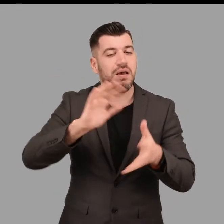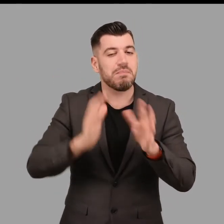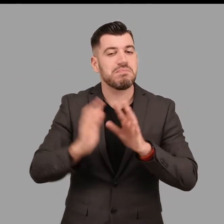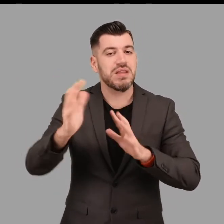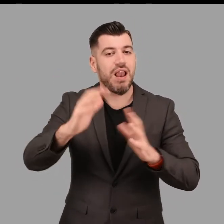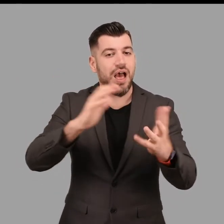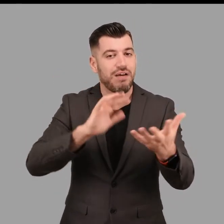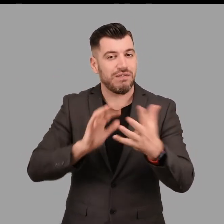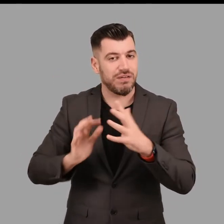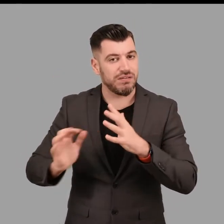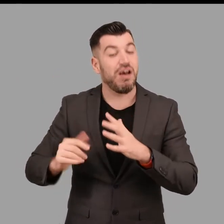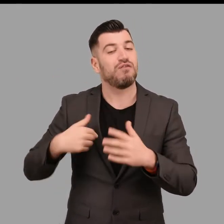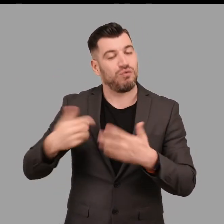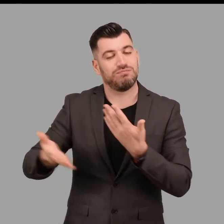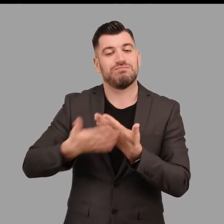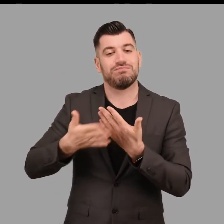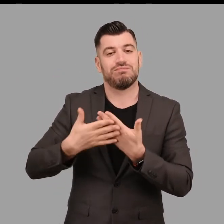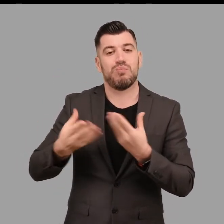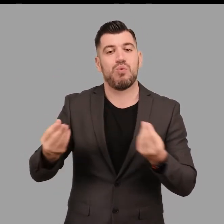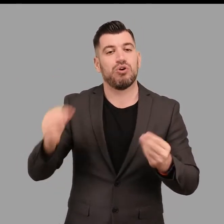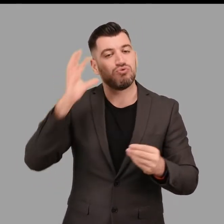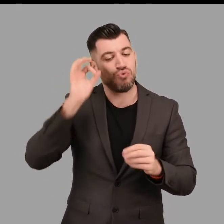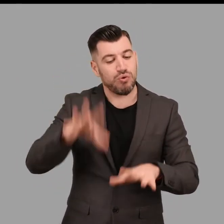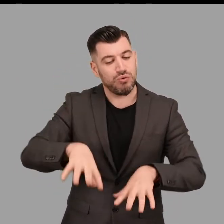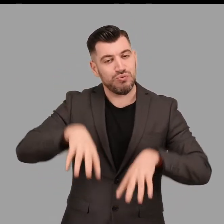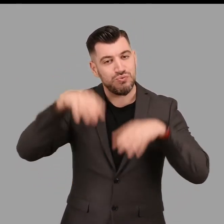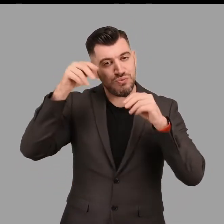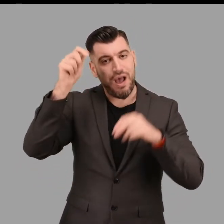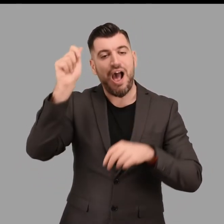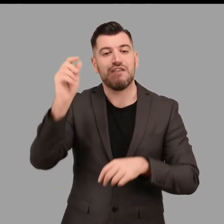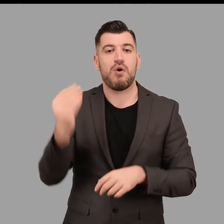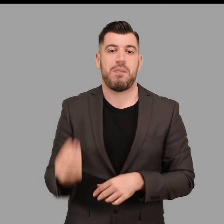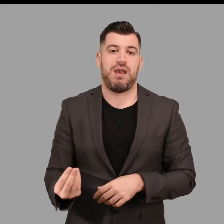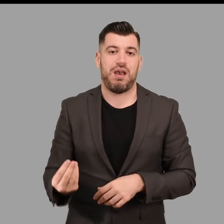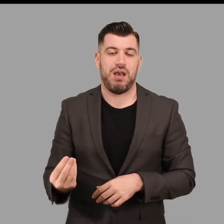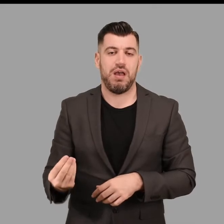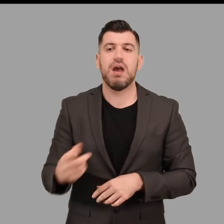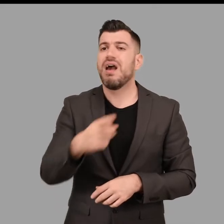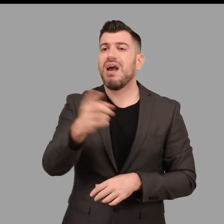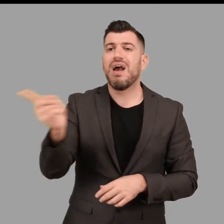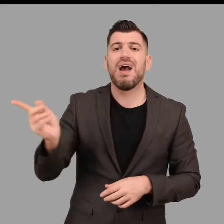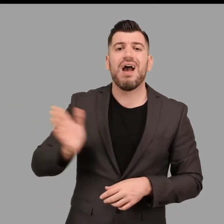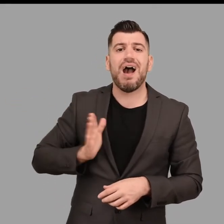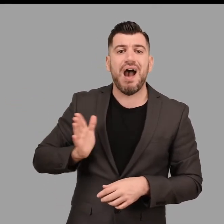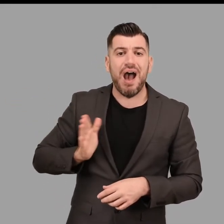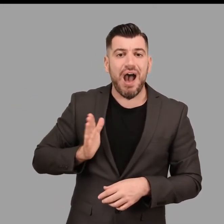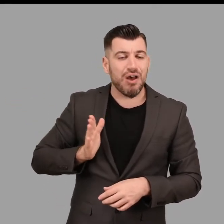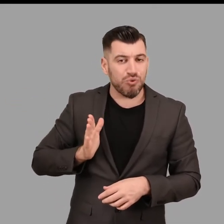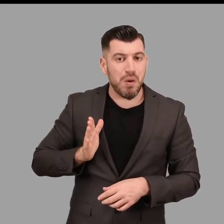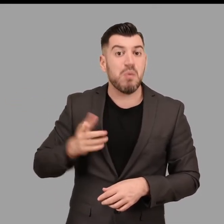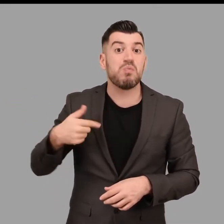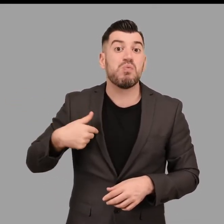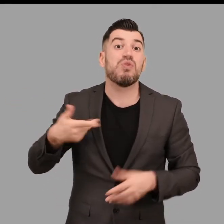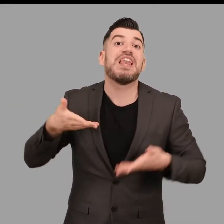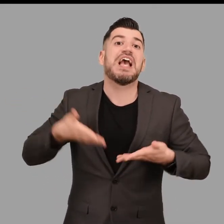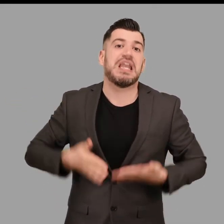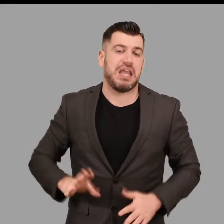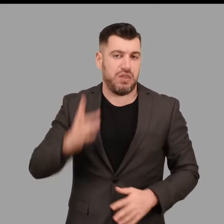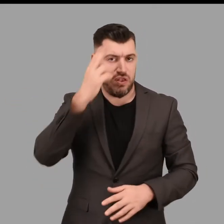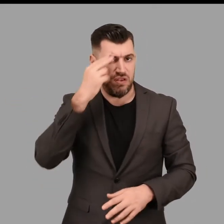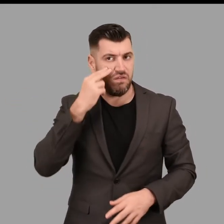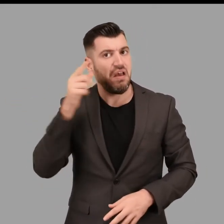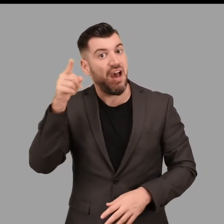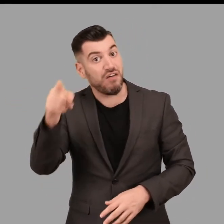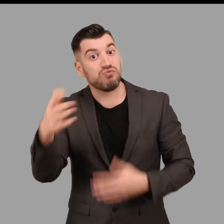πρόσληψή τους ιδιαίτερα στις περιπτώσεις των επισκεπτών που δεν ήταν εγγενετής τυφλή και ως εκ τούτου είχαν οπτικές αναπαραστάσεις για τα